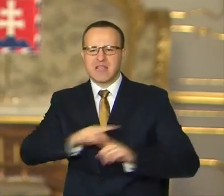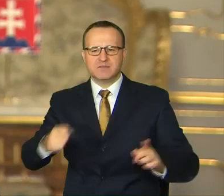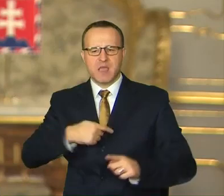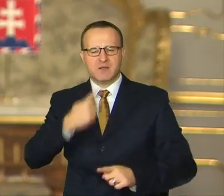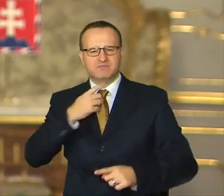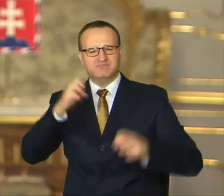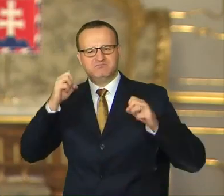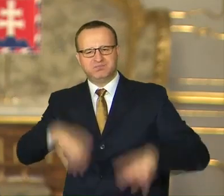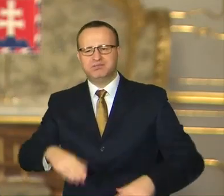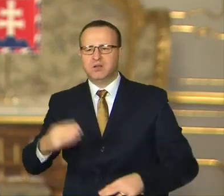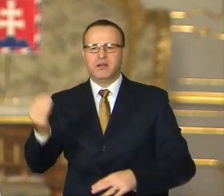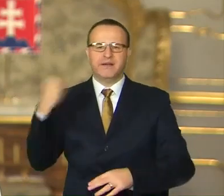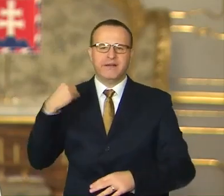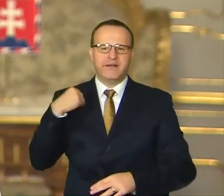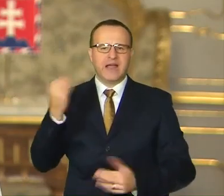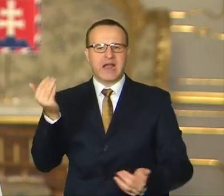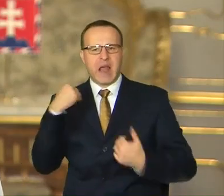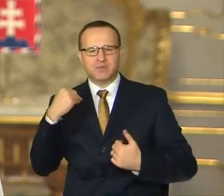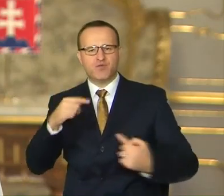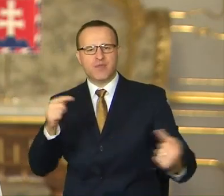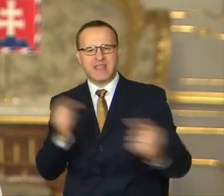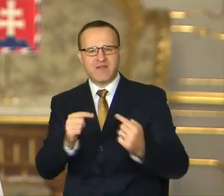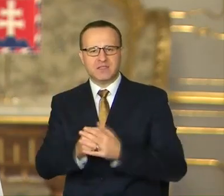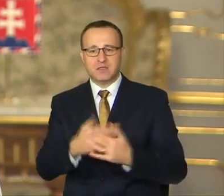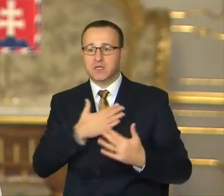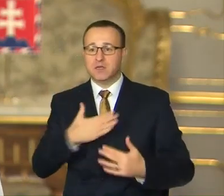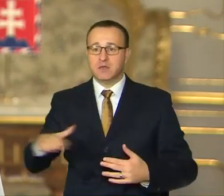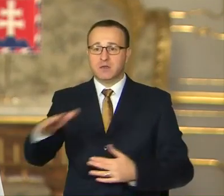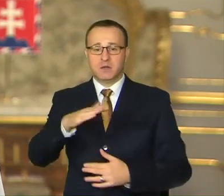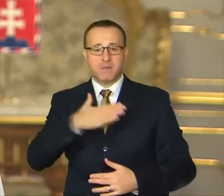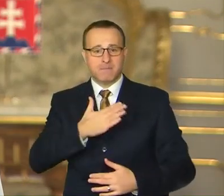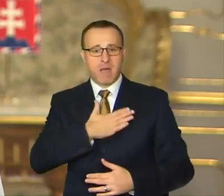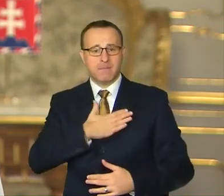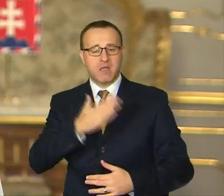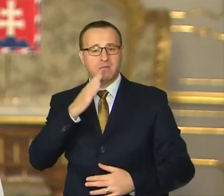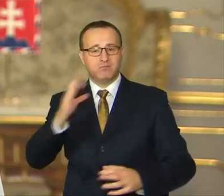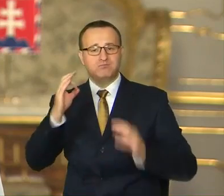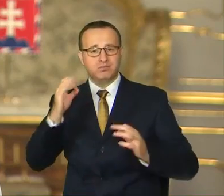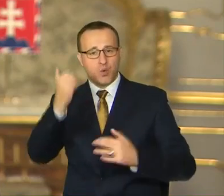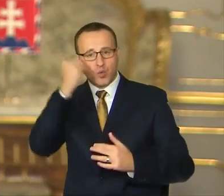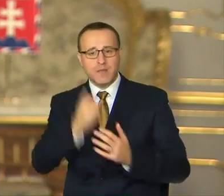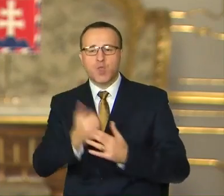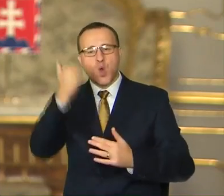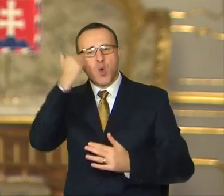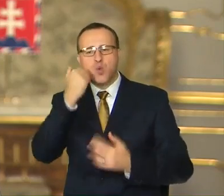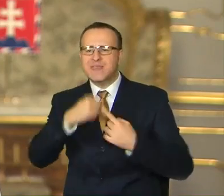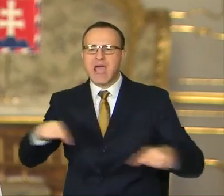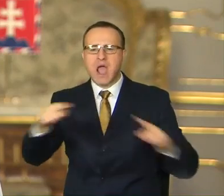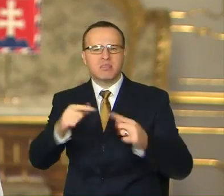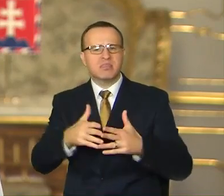klamstiev a nenávisti. Máme skvelých ľudí. Práve ľudia sú najväčší potenciál našej krajiny.